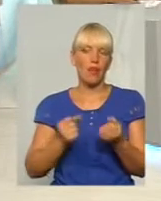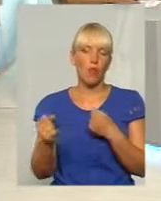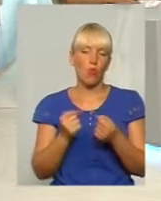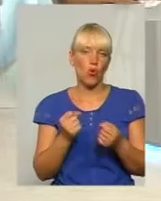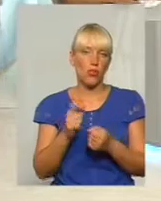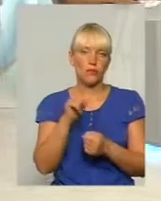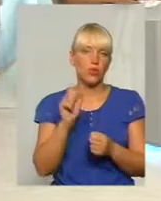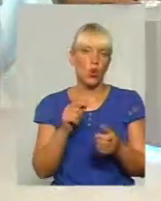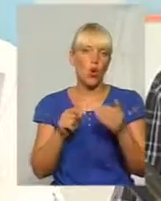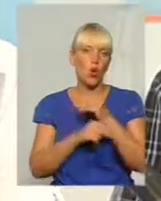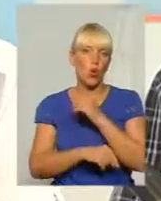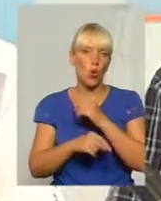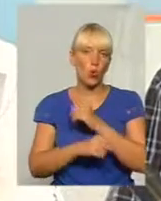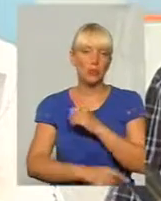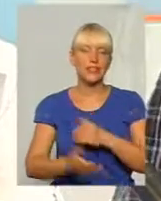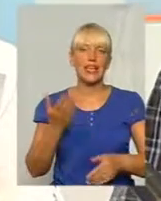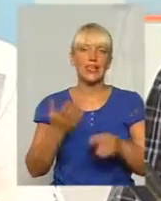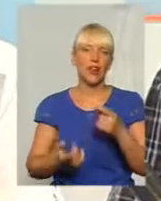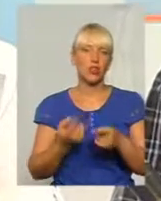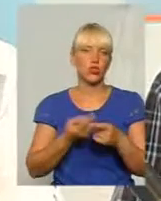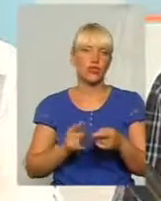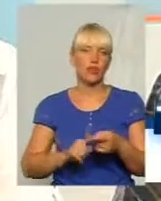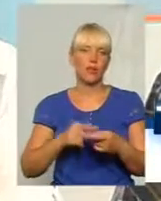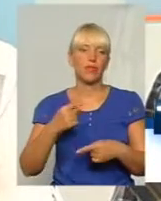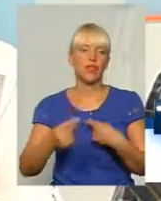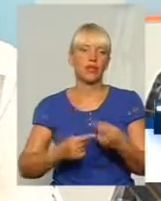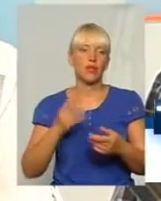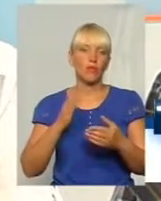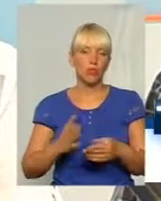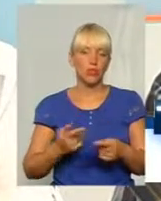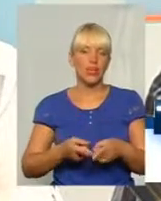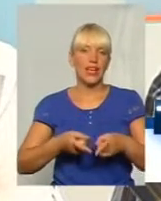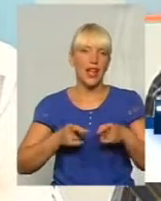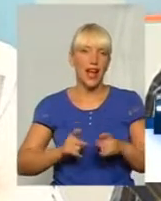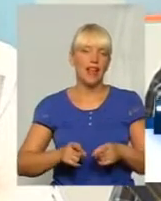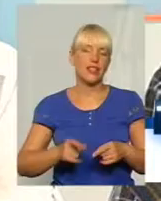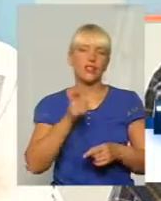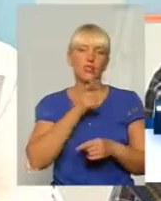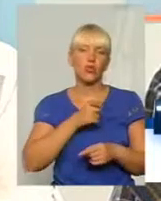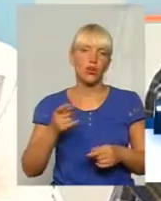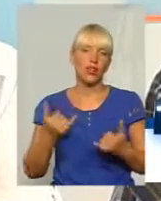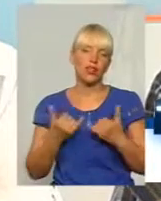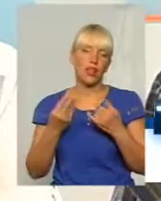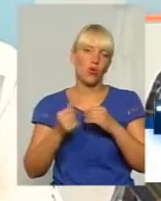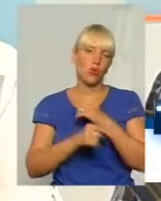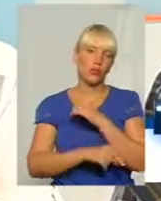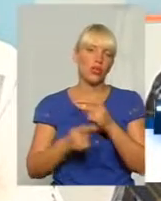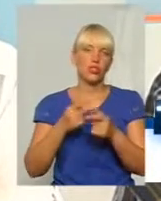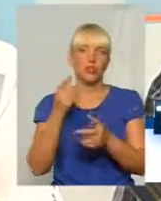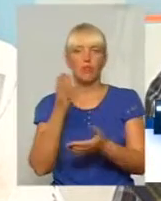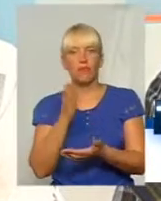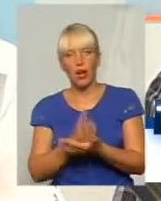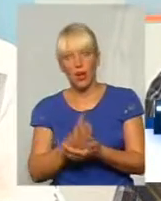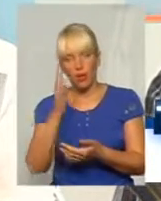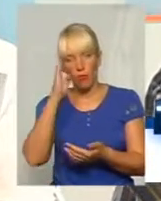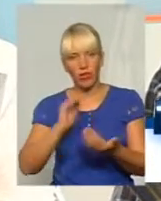цим наслідком будуть реальні строки для корупціонерів. Чи має він політичні амбіції,